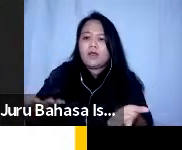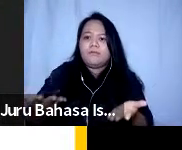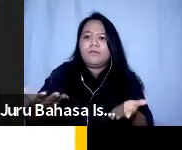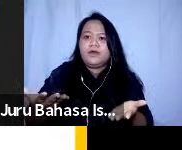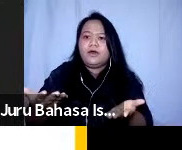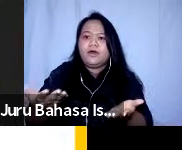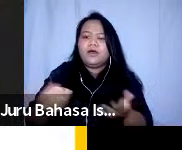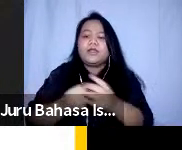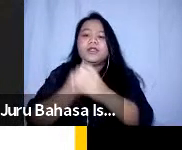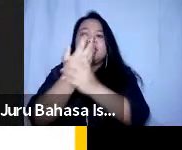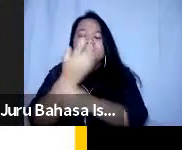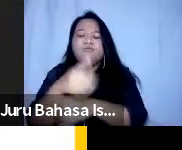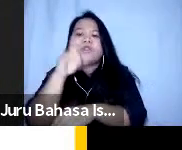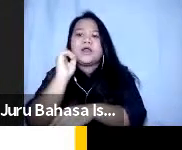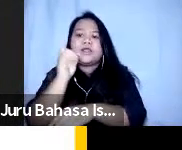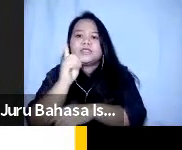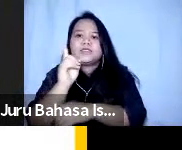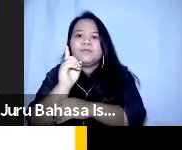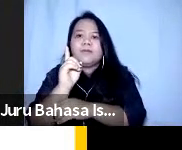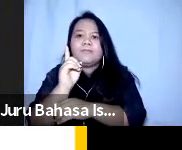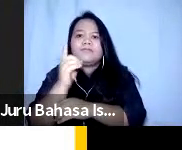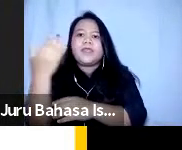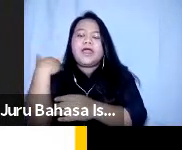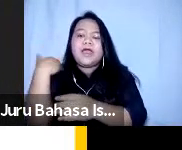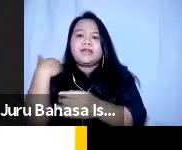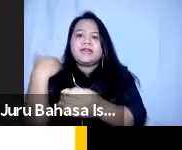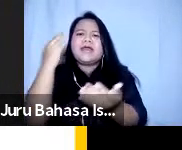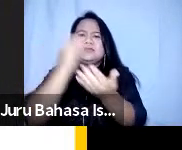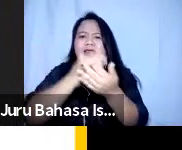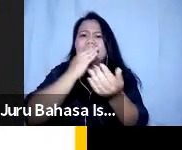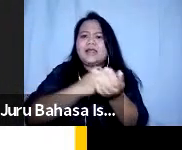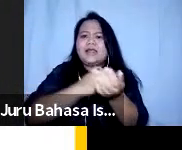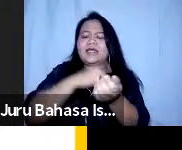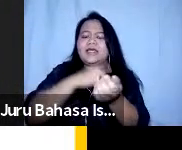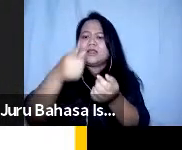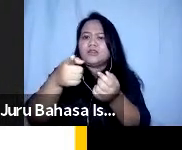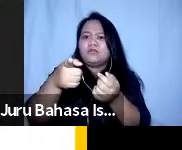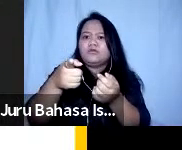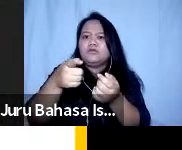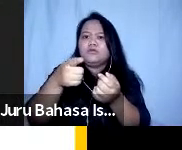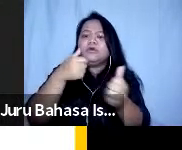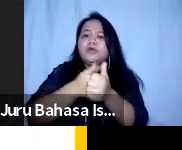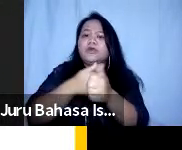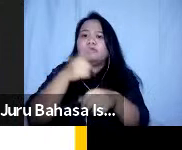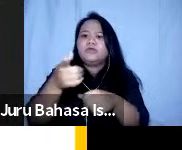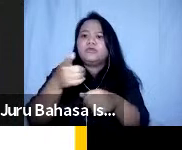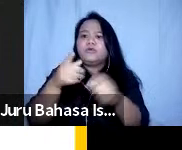ditimbulkan akibat dari adanya syarat-syarat untuk mengikuti pertemuan tersebut